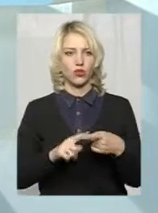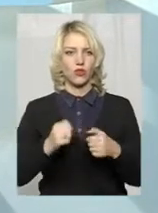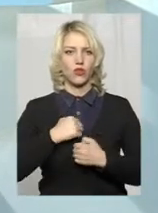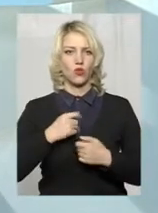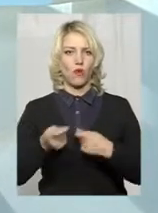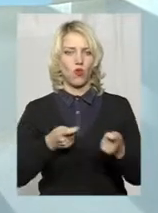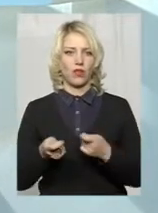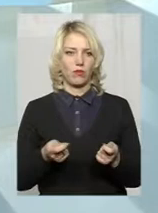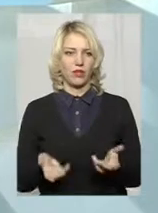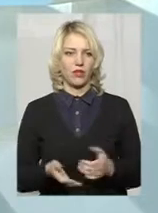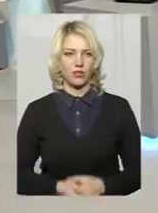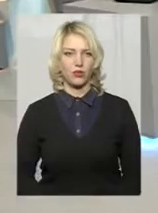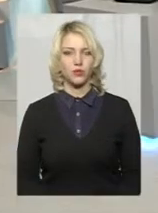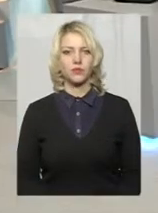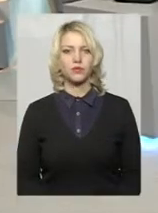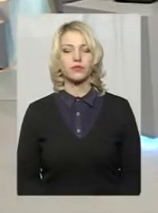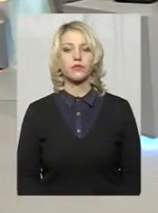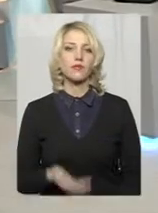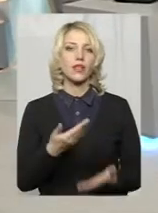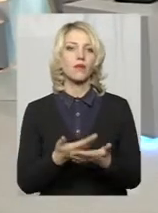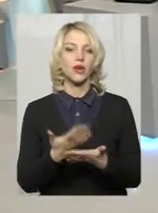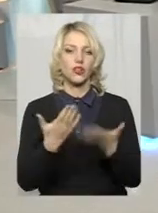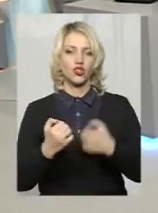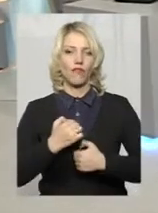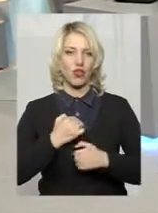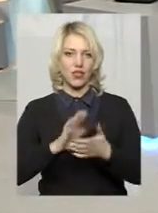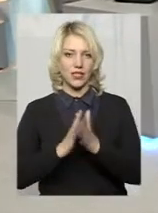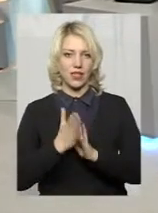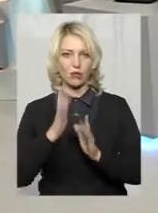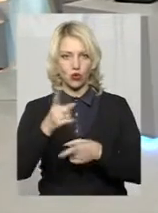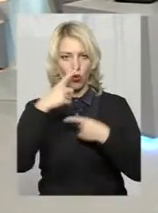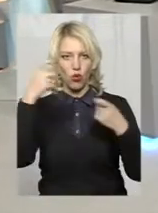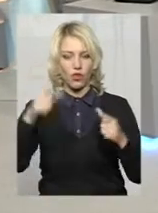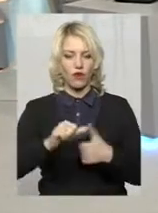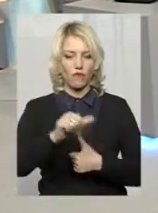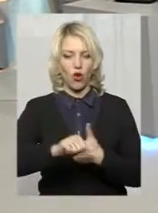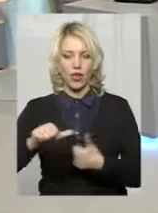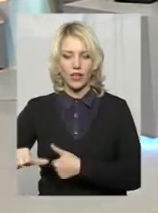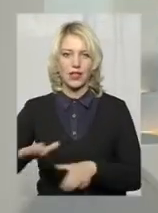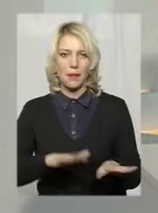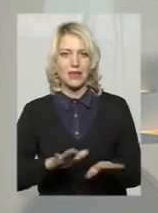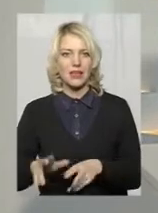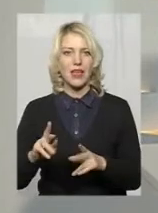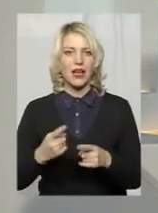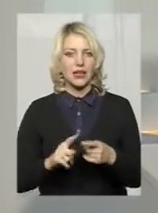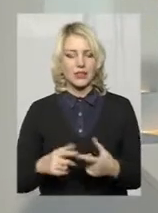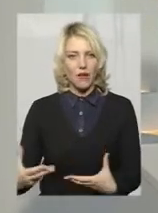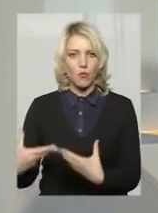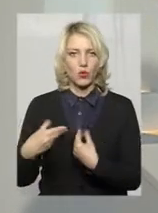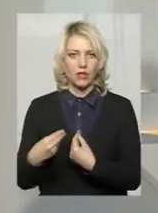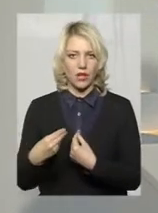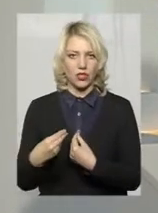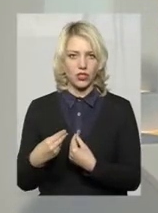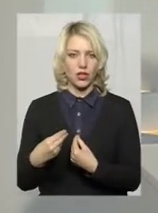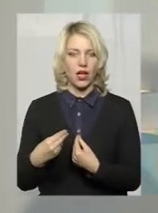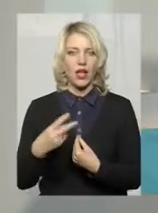адміністрацію. Наприклад, якщо воєнний стан буде оголошений в окремих місцевостях, як це позначиться на